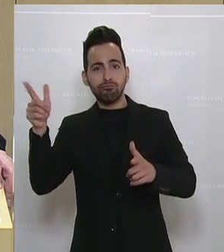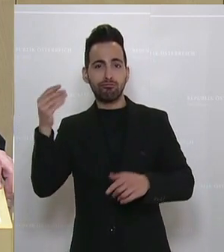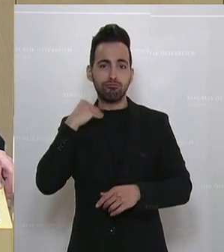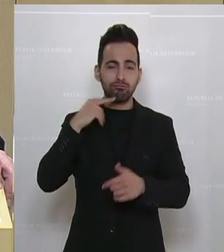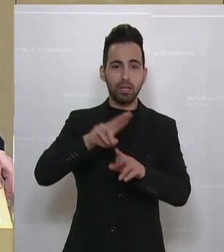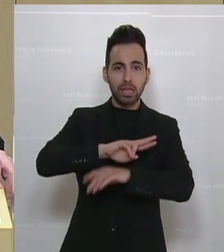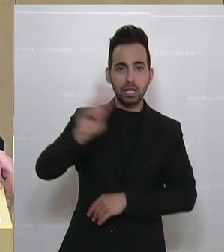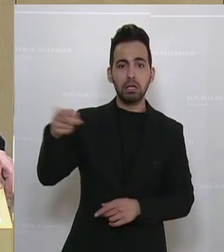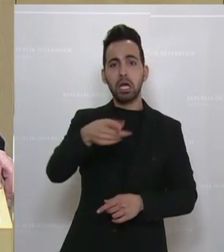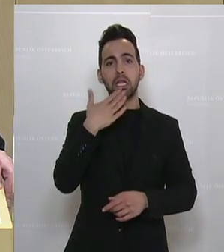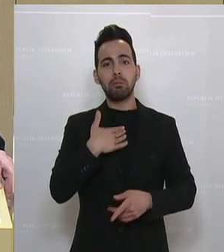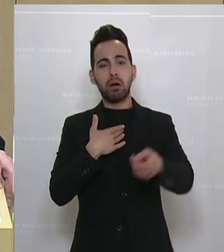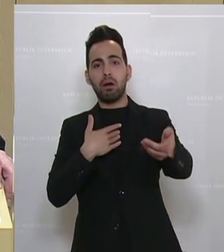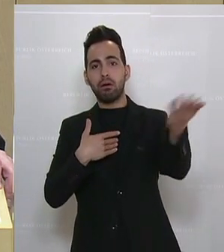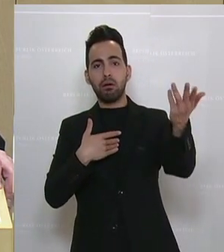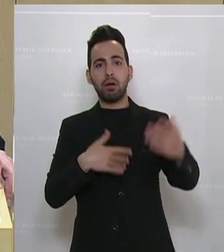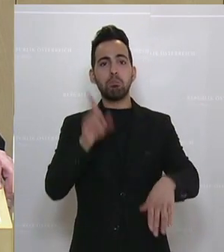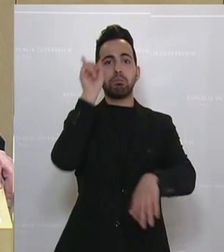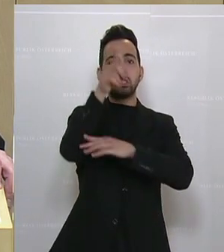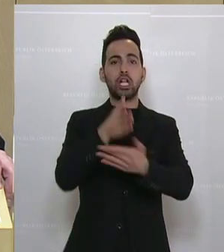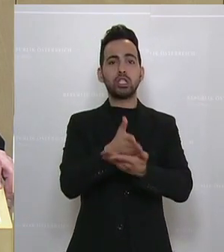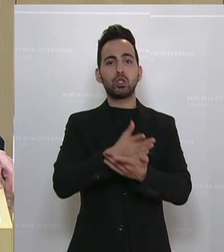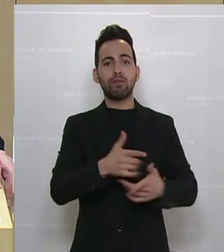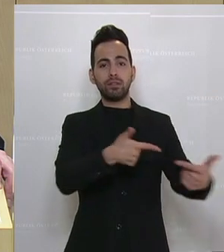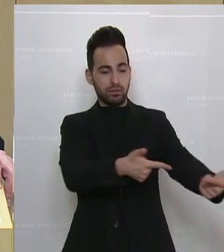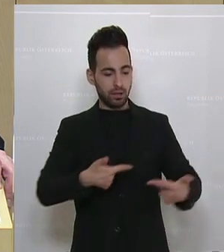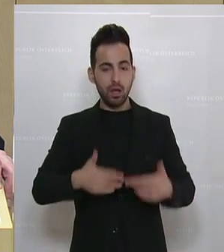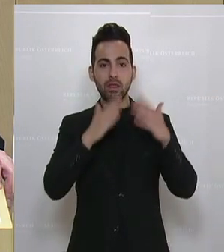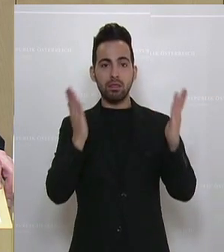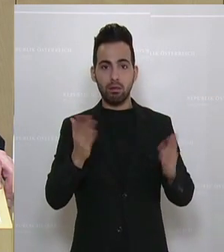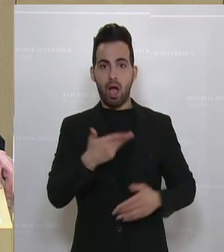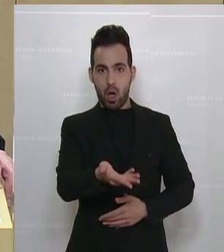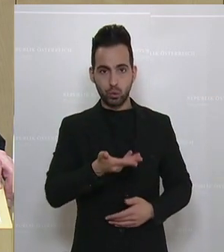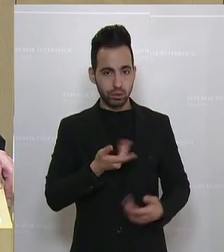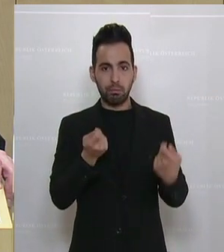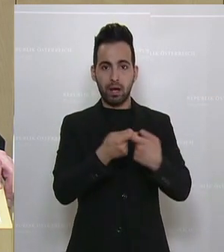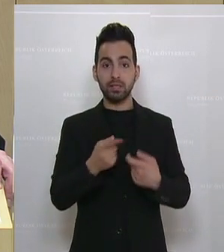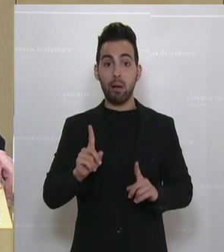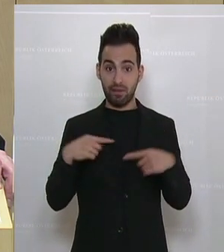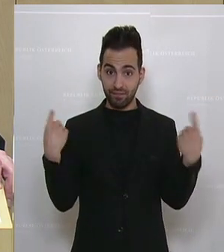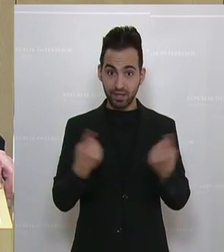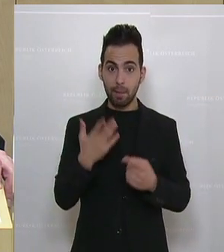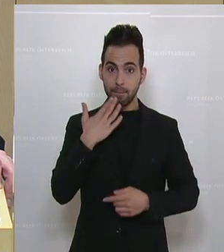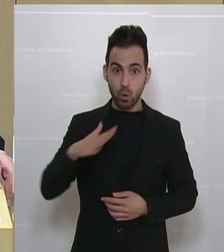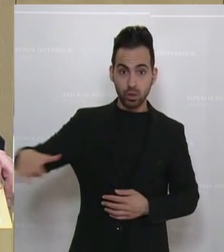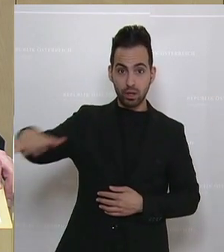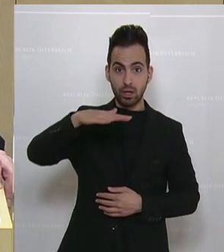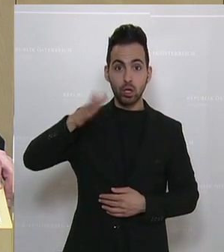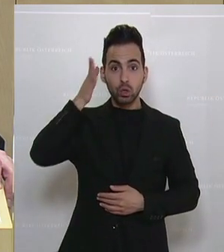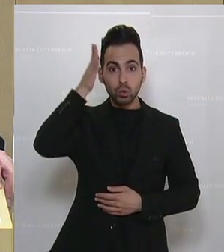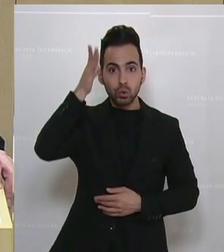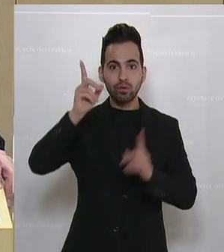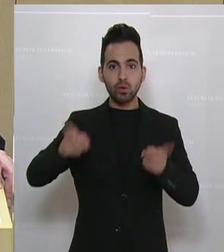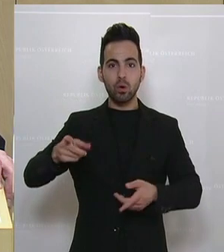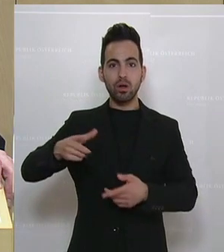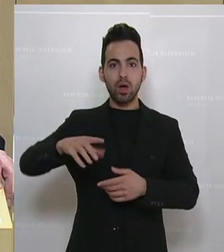keine Ahnung, irgendwo beim Bestellservice irgendwas liefern lassen. Und wir wollen aber auch zukünftig eine lebendige,